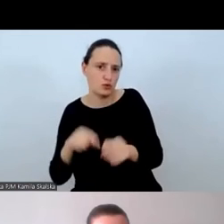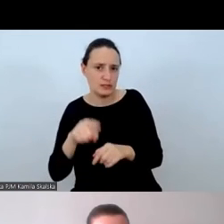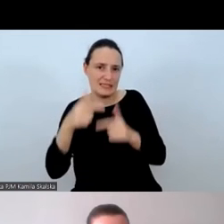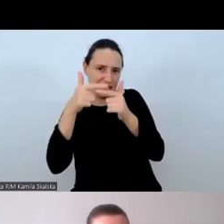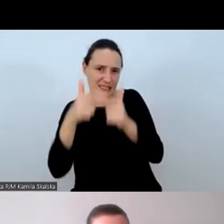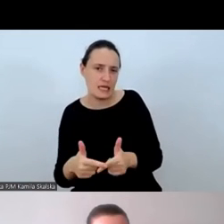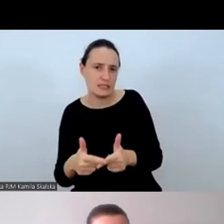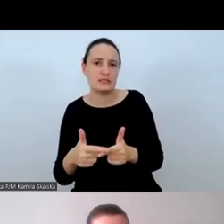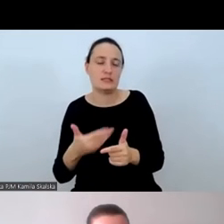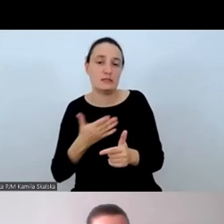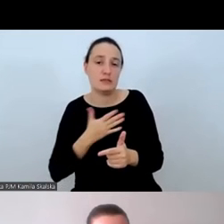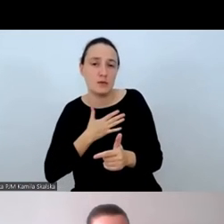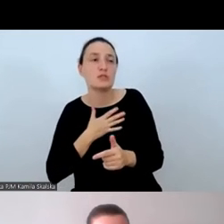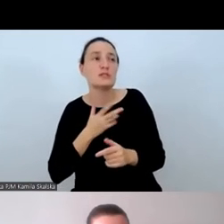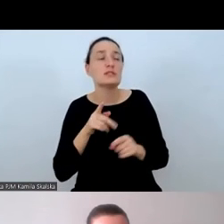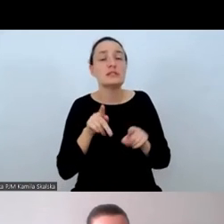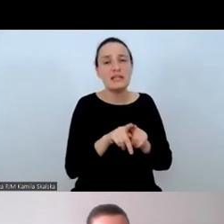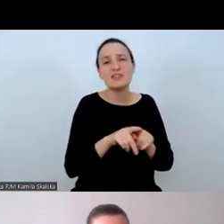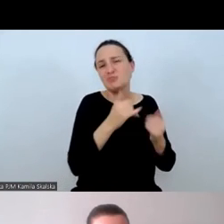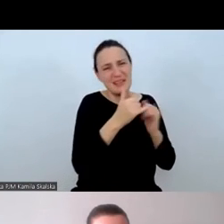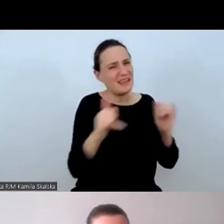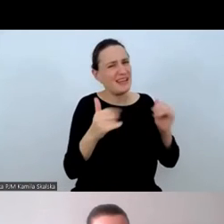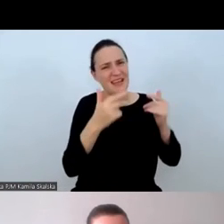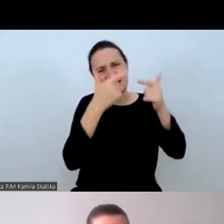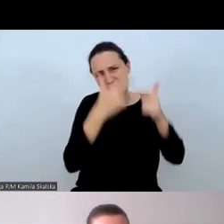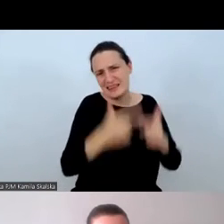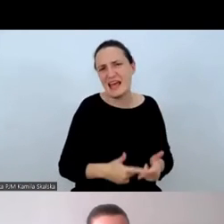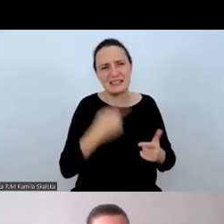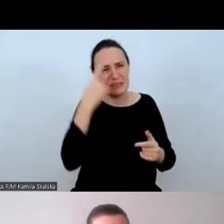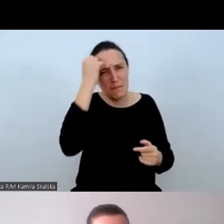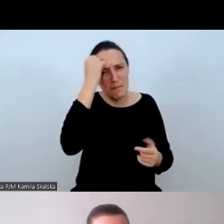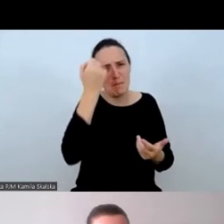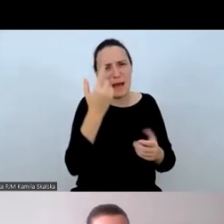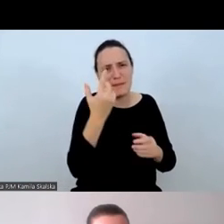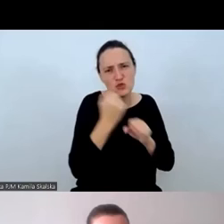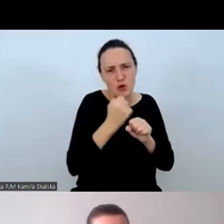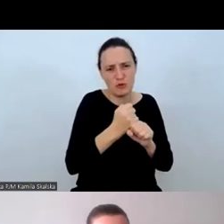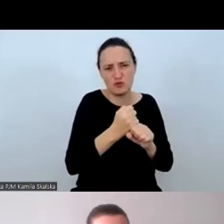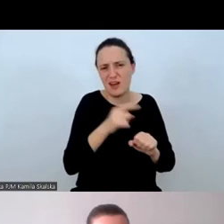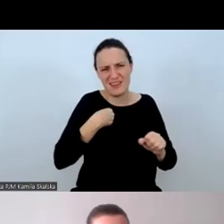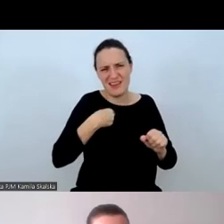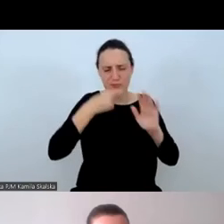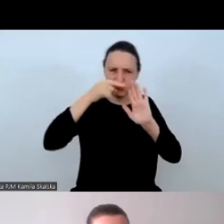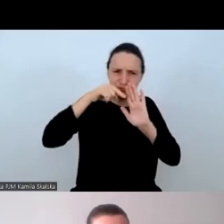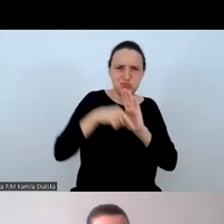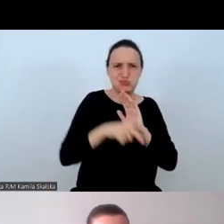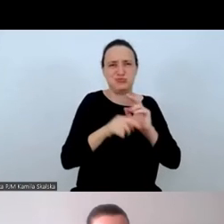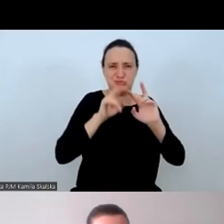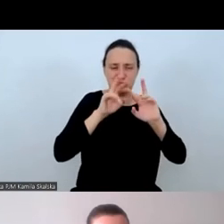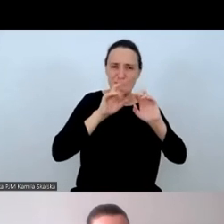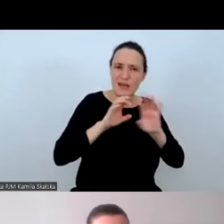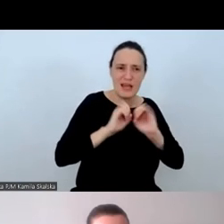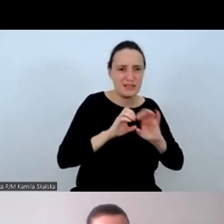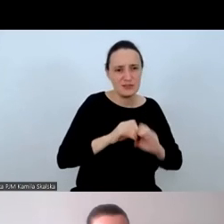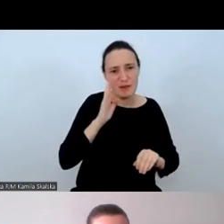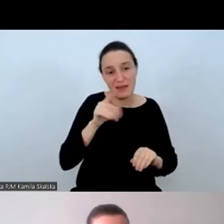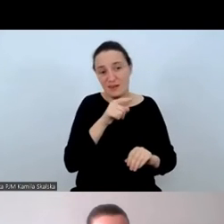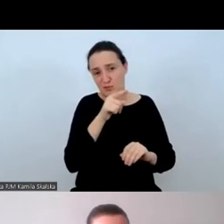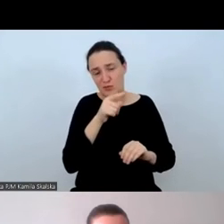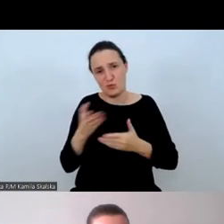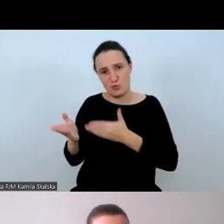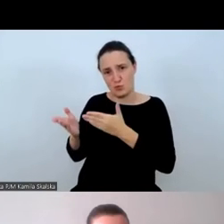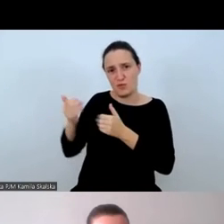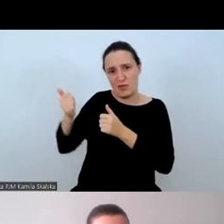roboczej. Z pewnością znają Państwo niektóre z tych testów, więc nie będę je szczegółowo omawiać. Jednak użyliśmy takich testów jak